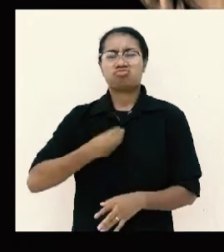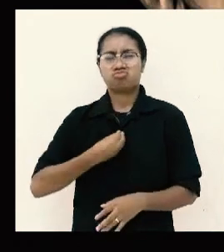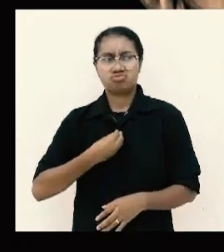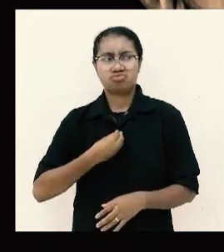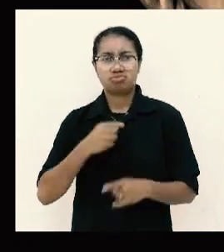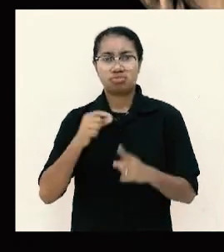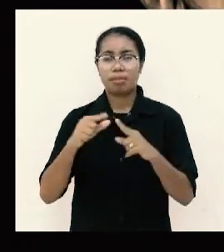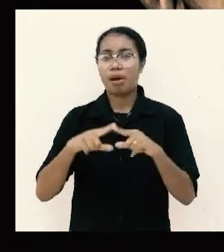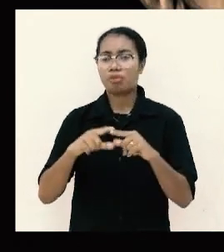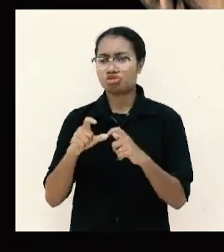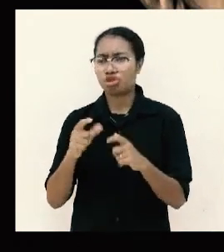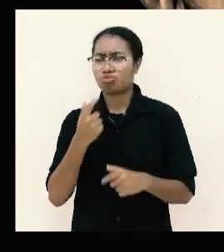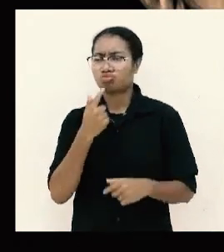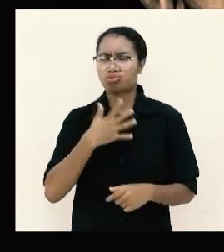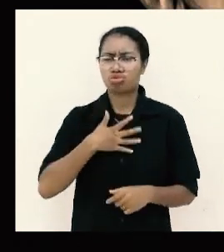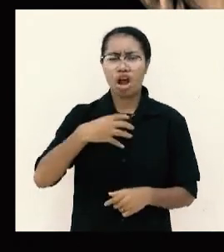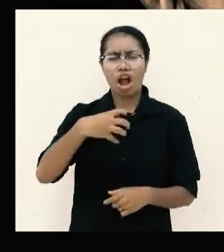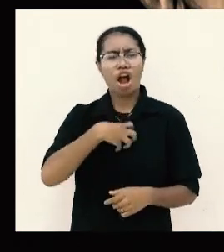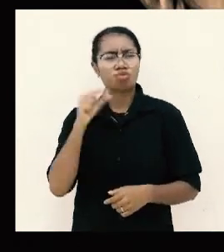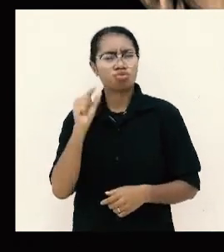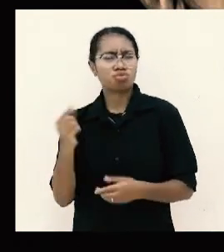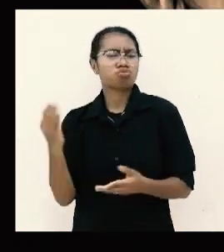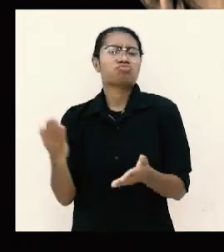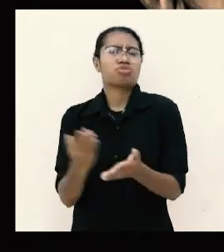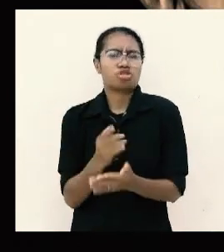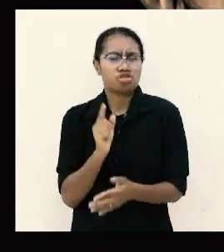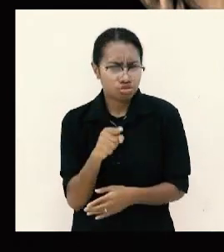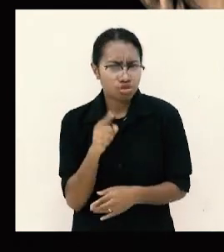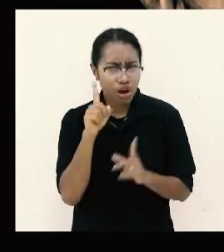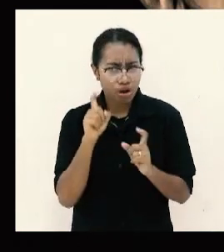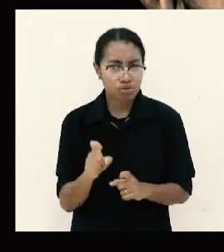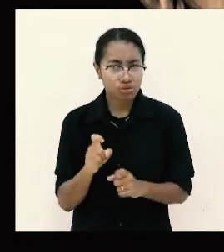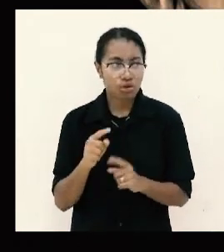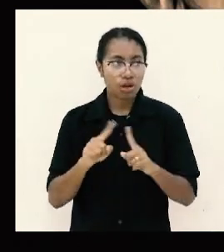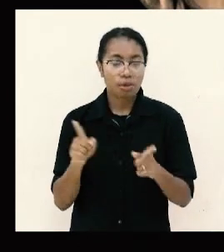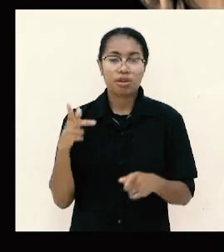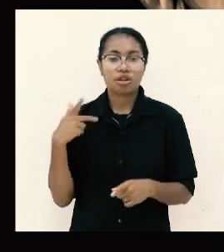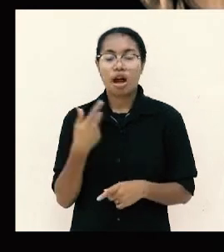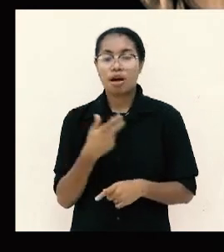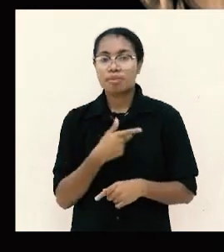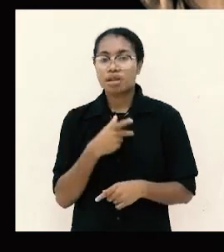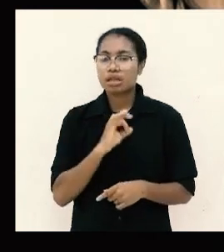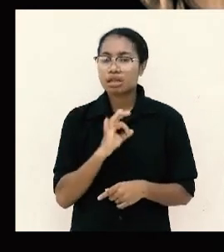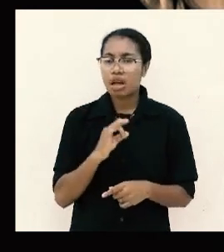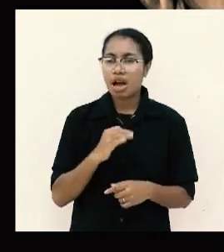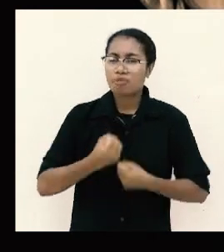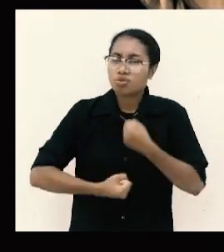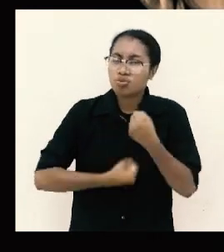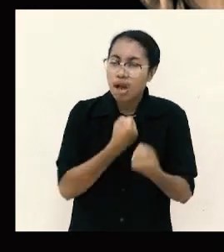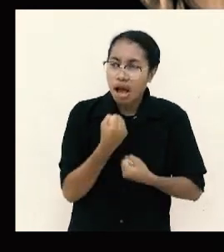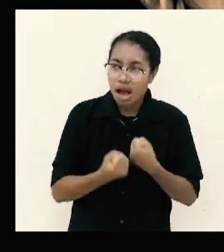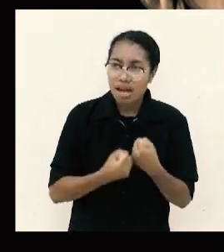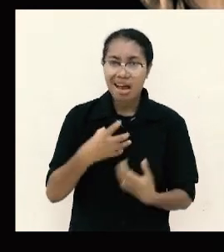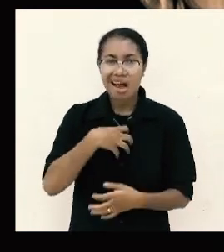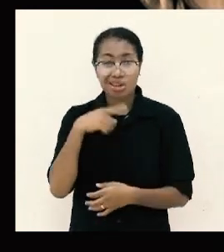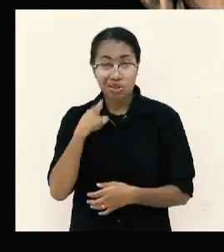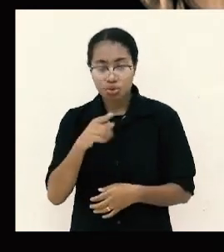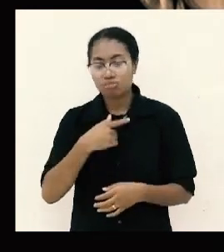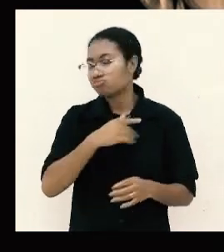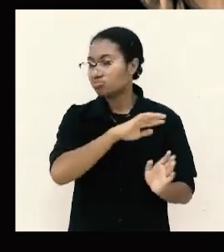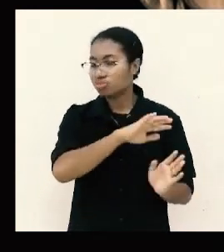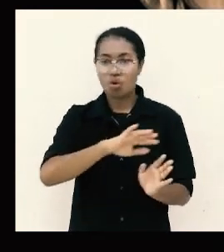tapi kami tidak pergunakan hak itu dengan kata lain Paulus menolak